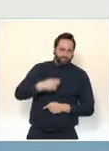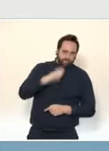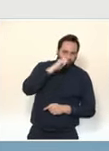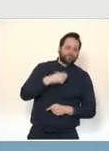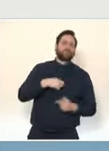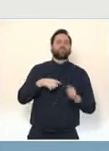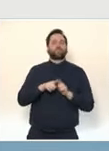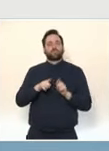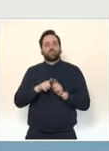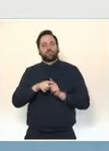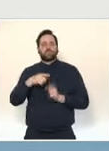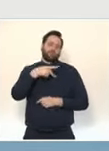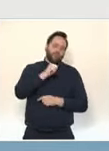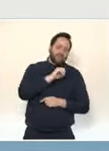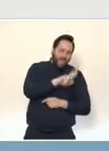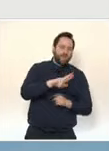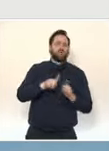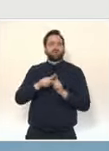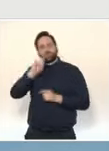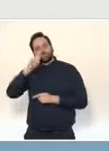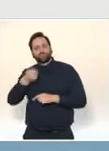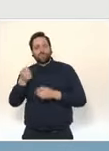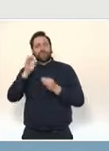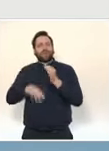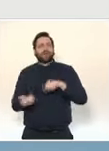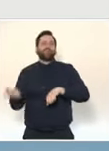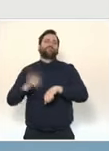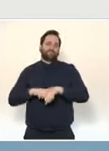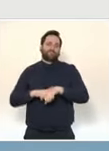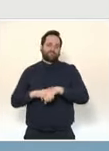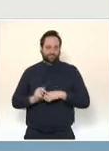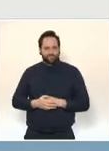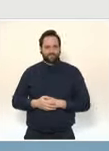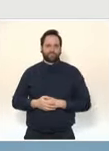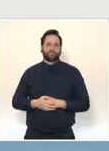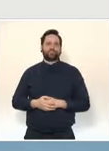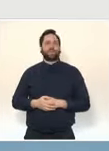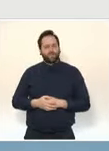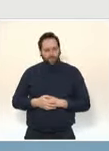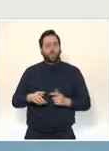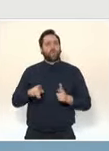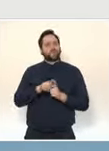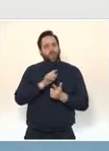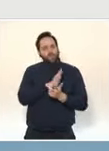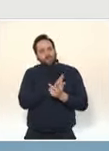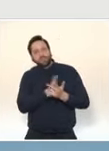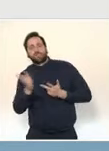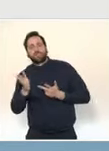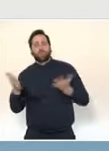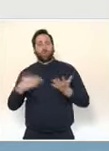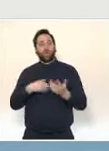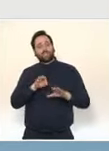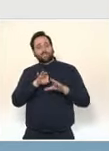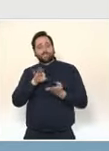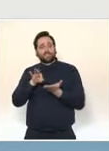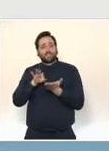qui permettent donc de dire si vous êtes malade ou non. Et nous avons également la stratégie de dépistage qui est différente du diagnostic,'est qu'on va aller, entre